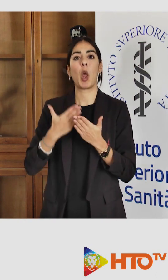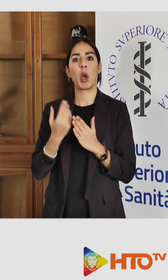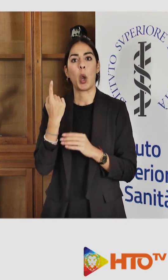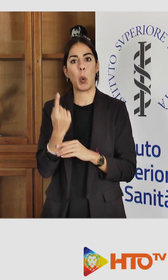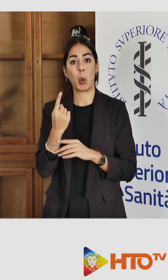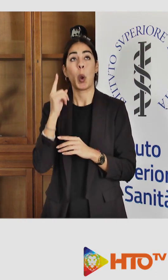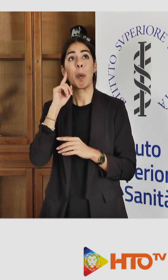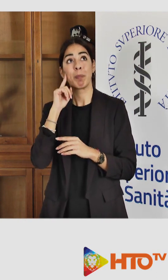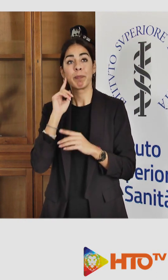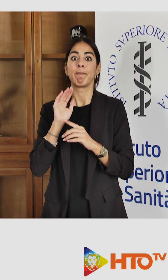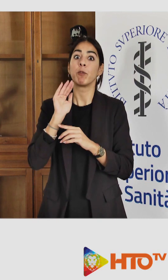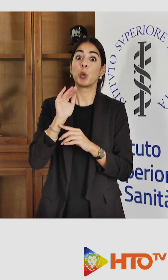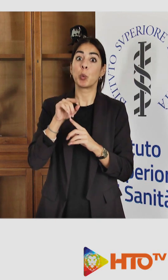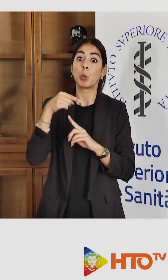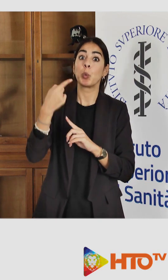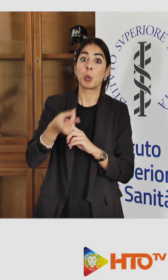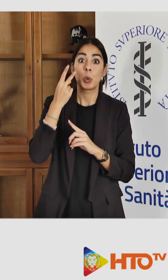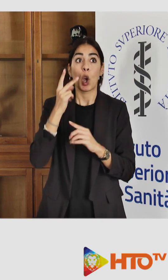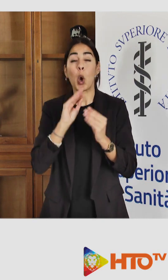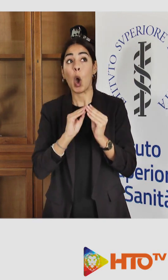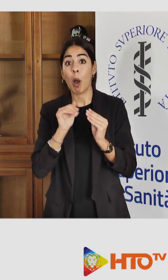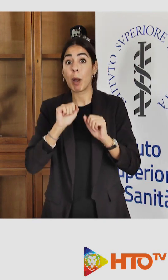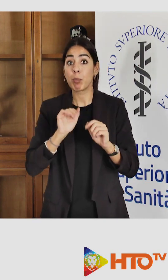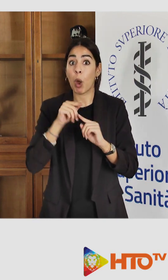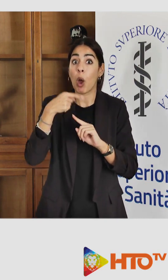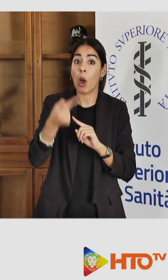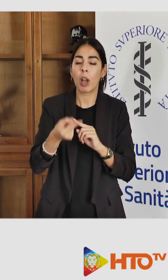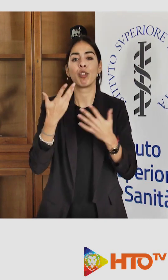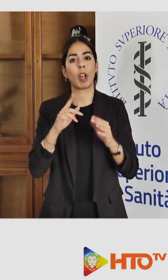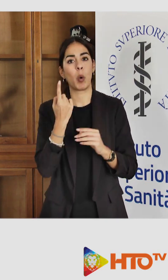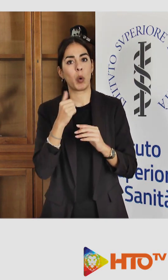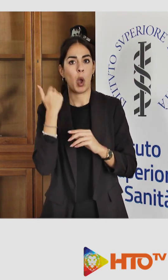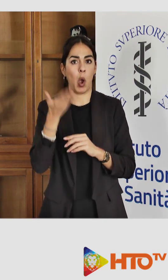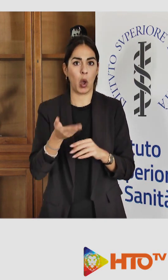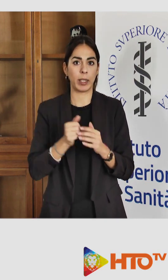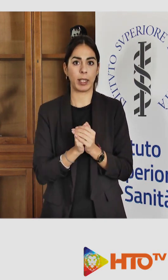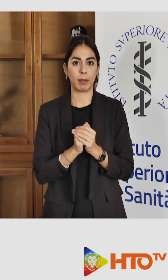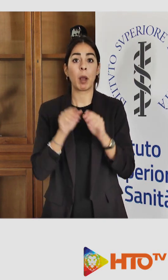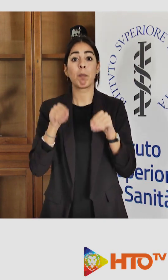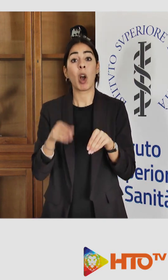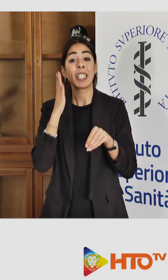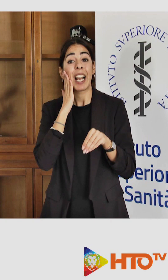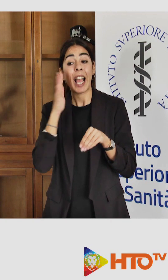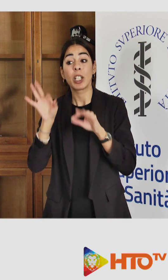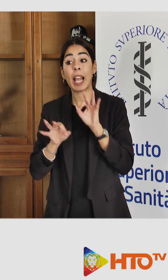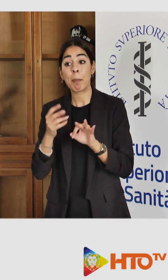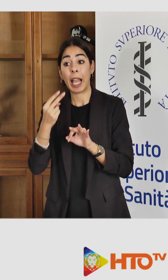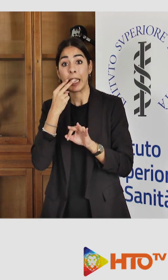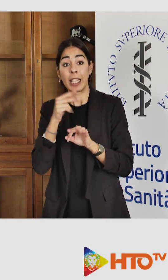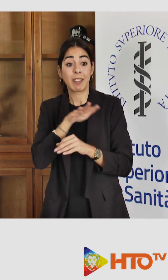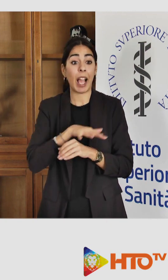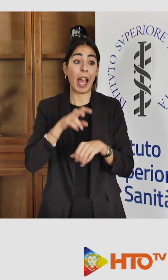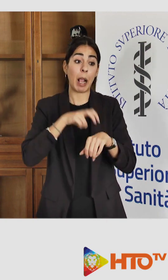quello di ospedalizzazione ha già superato l'1. Il tasso di occupazione dei posti letto in terapia intensiva e in area medica rimane